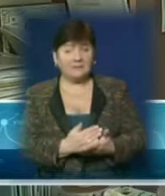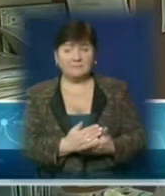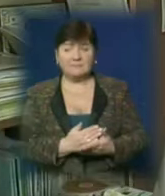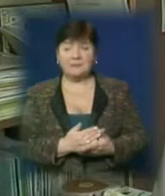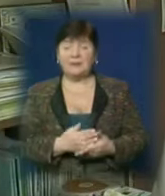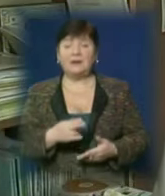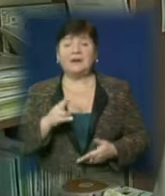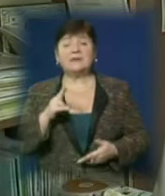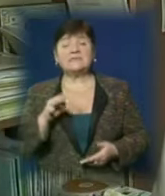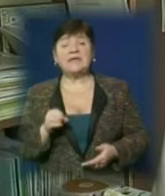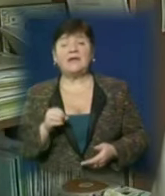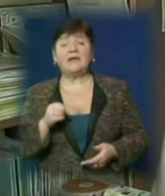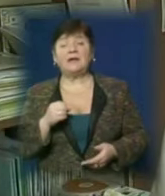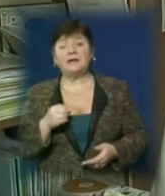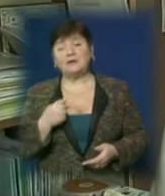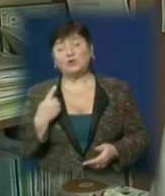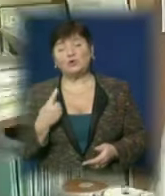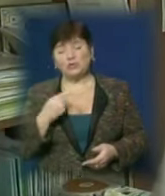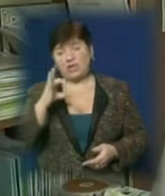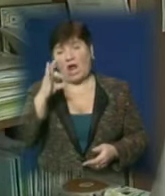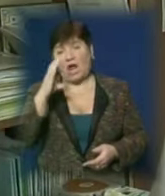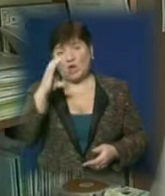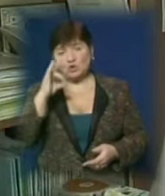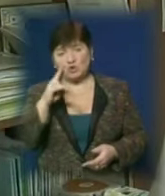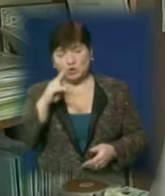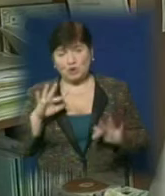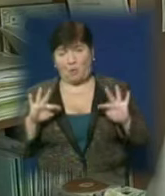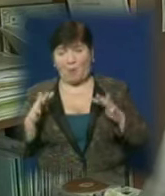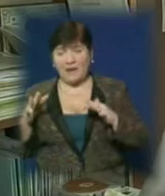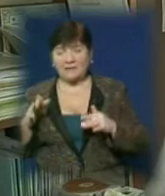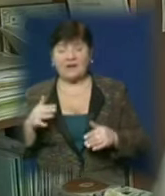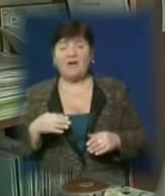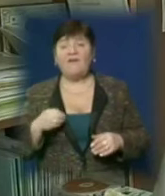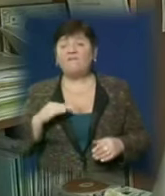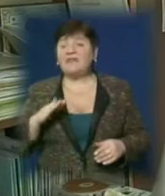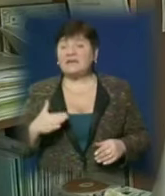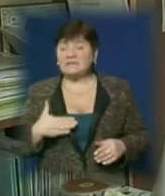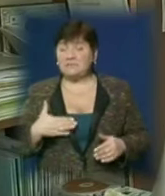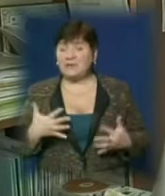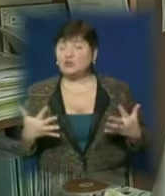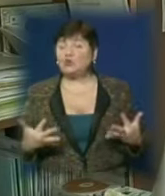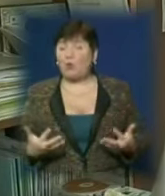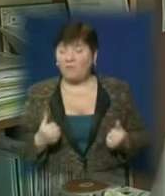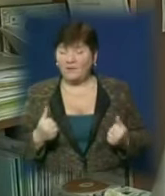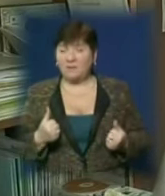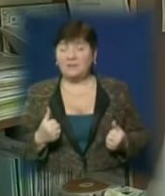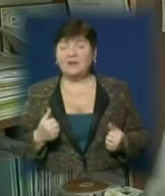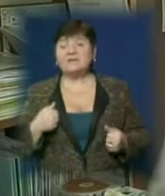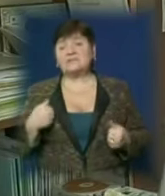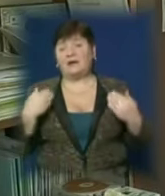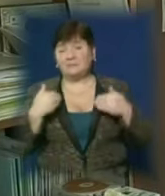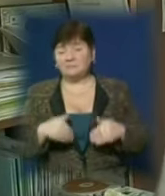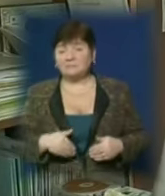трошки такі асоціальні елементи. Голюйний контроль за власним станом здоров'я, за власним організмом